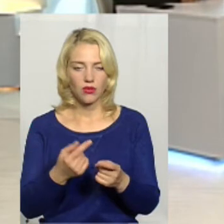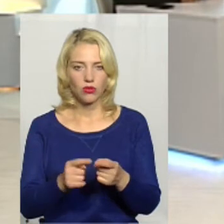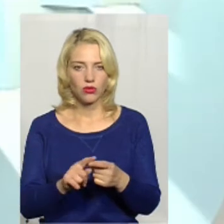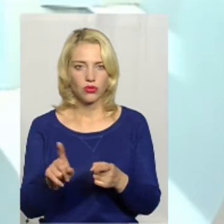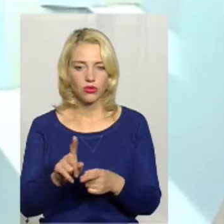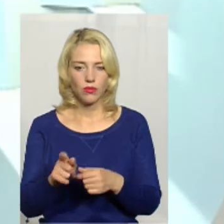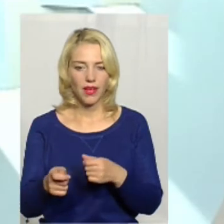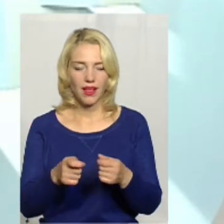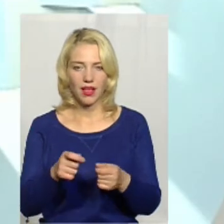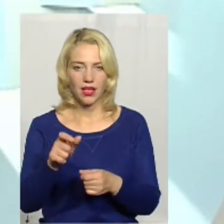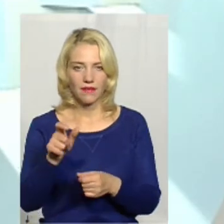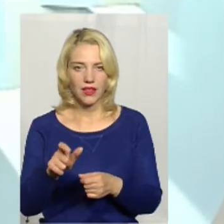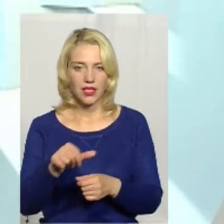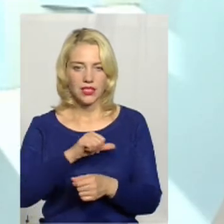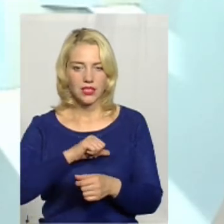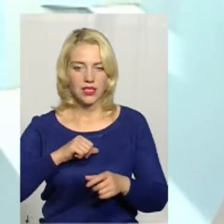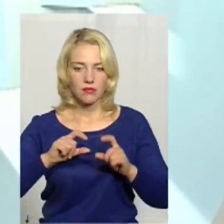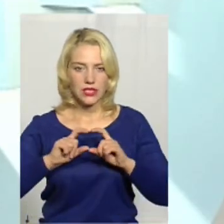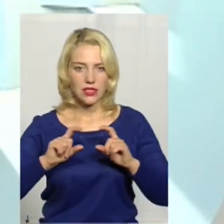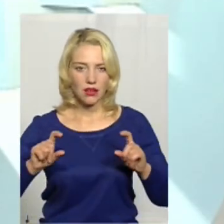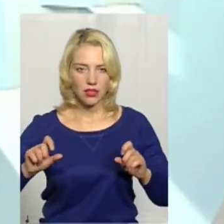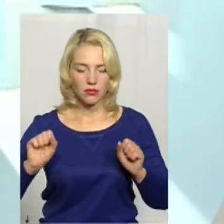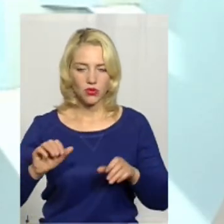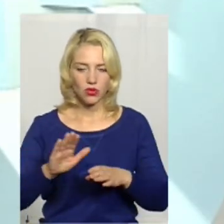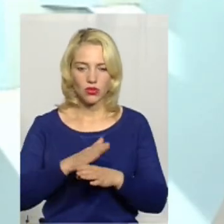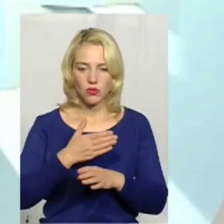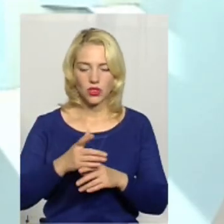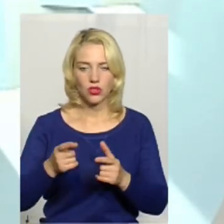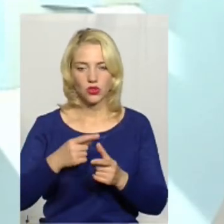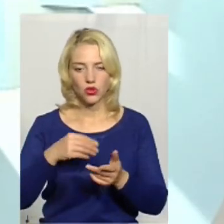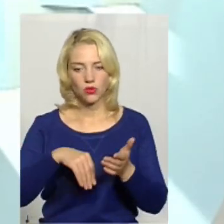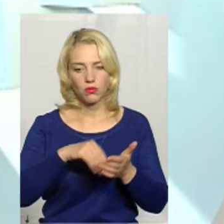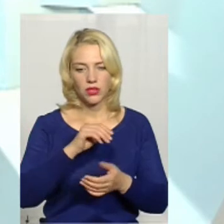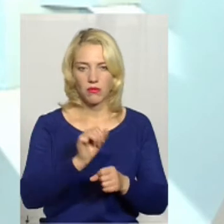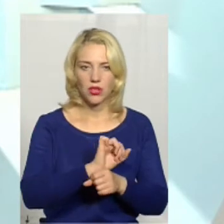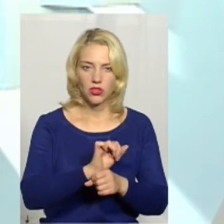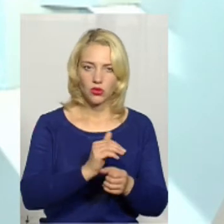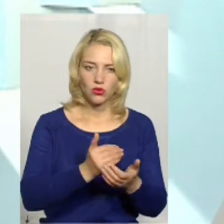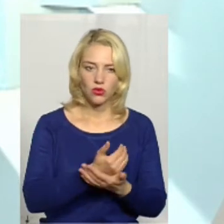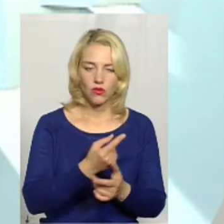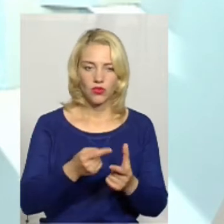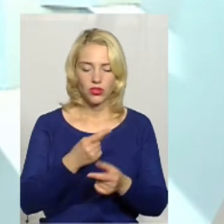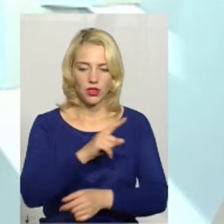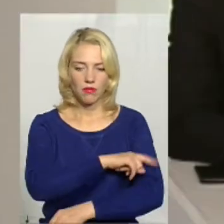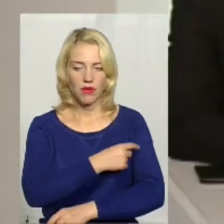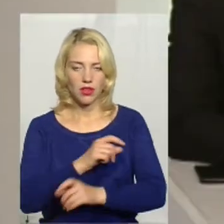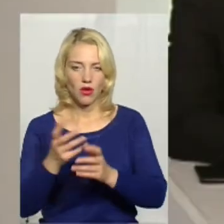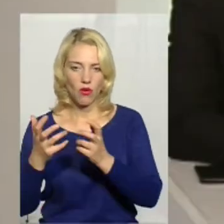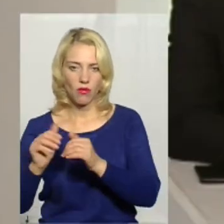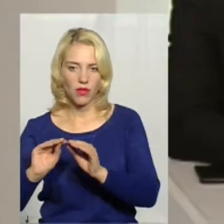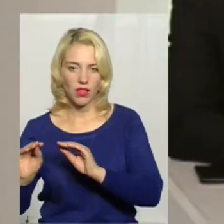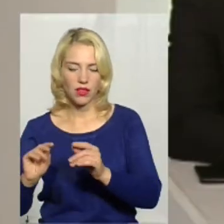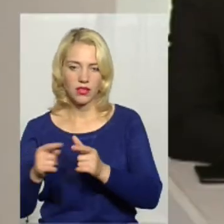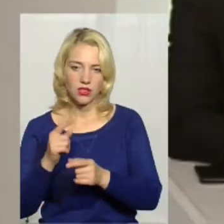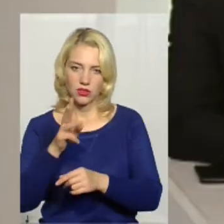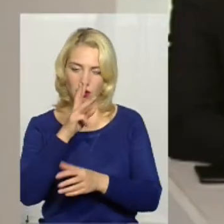тоді керівник і сам заклад може розподіляти. Чи купити нову машину, чи обмед обладнання, чи потратити їх на збільшення